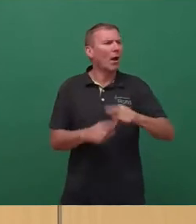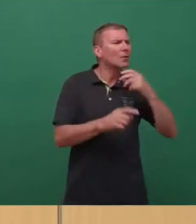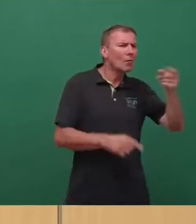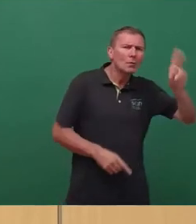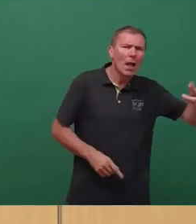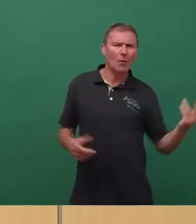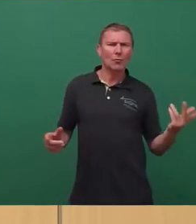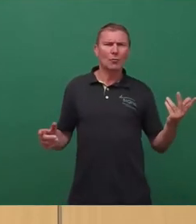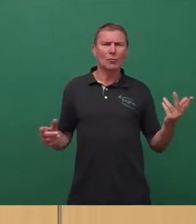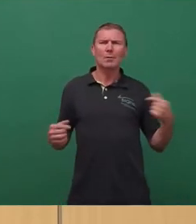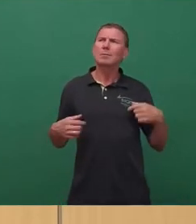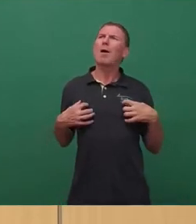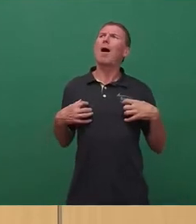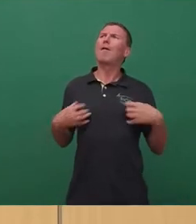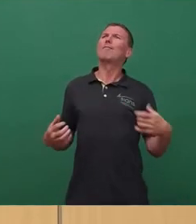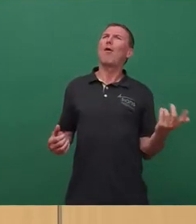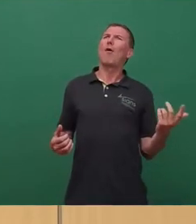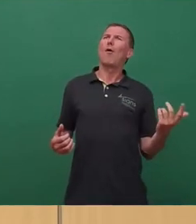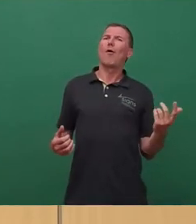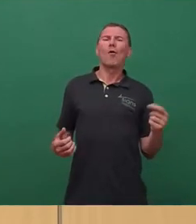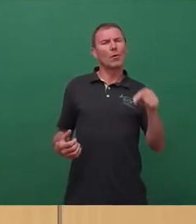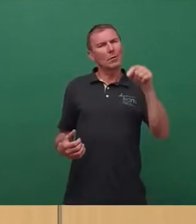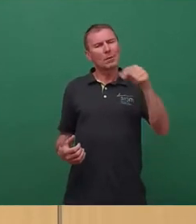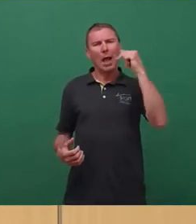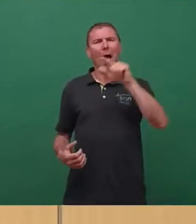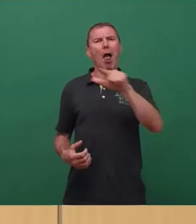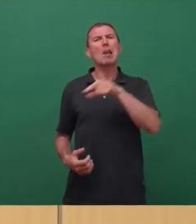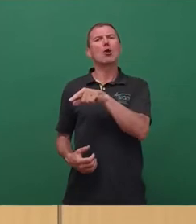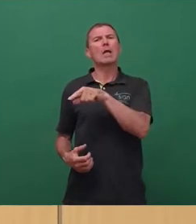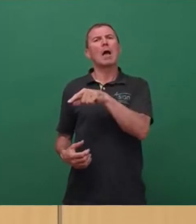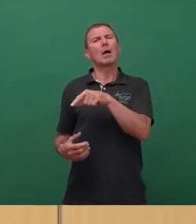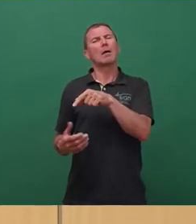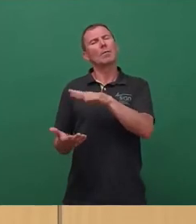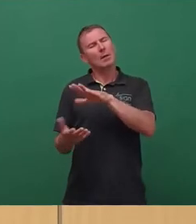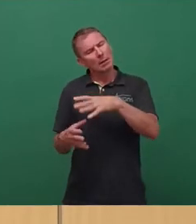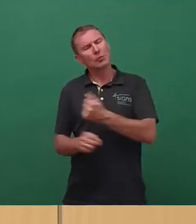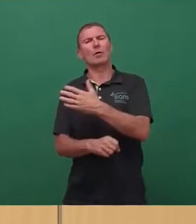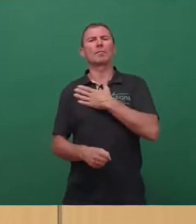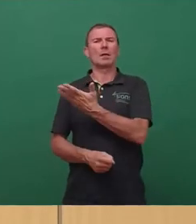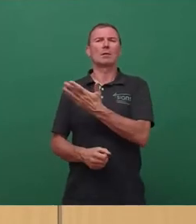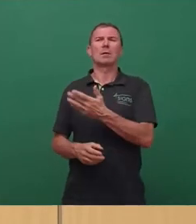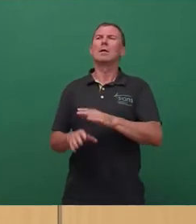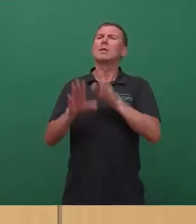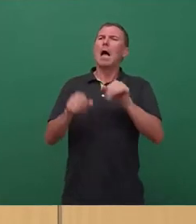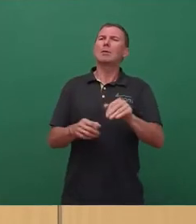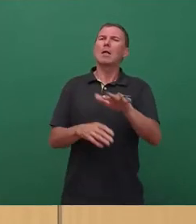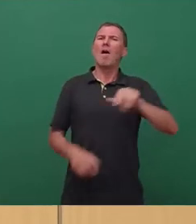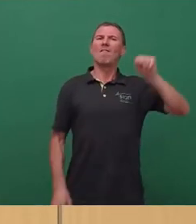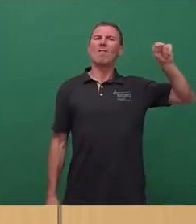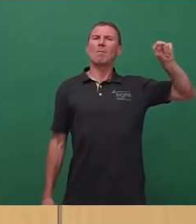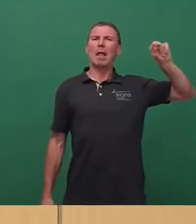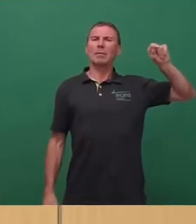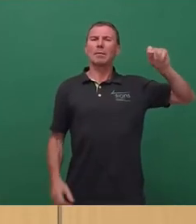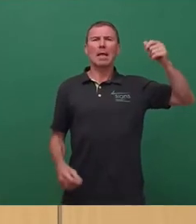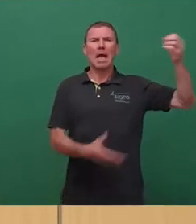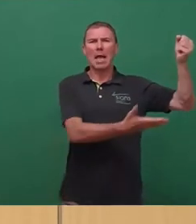ich bin sehr glücklich, dass es dem Anlöser gelungen ist, im Haushalt des Landes dafür zu sorgen, dass auch dort Geld zur Verfügung steht.